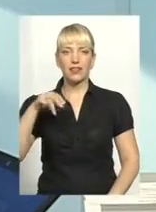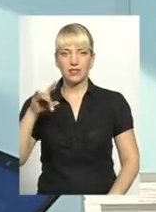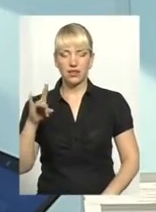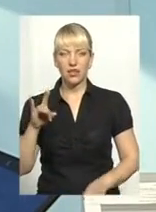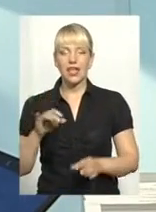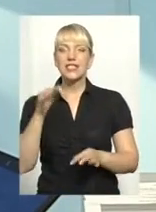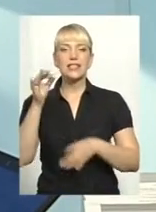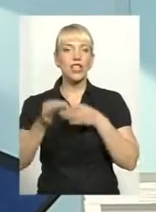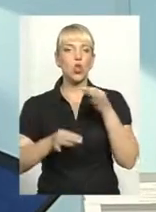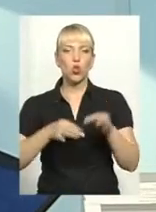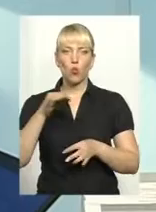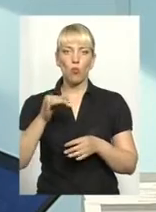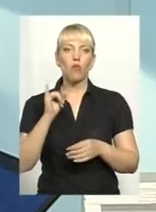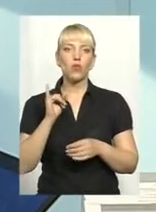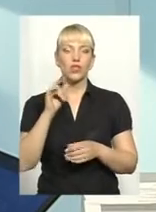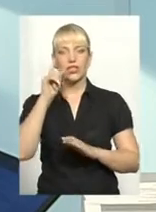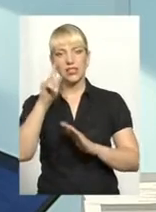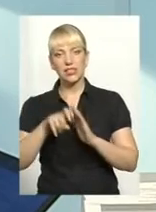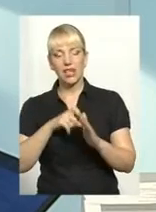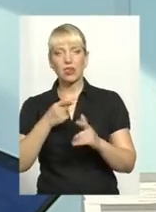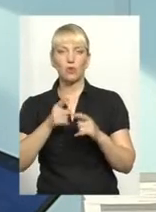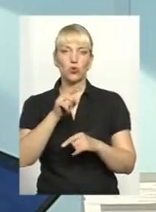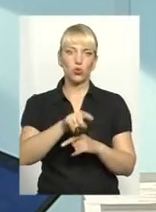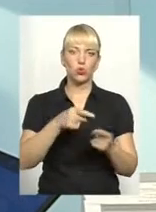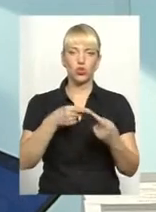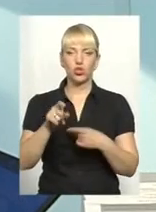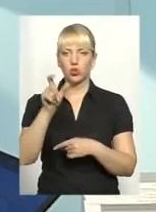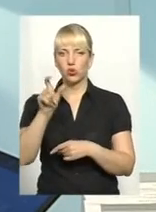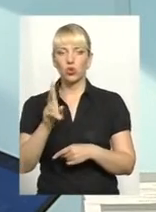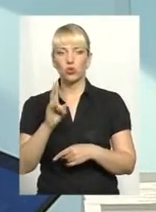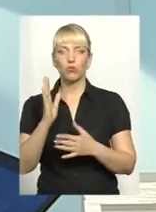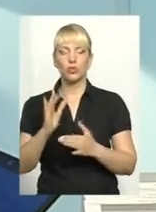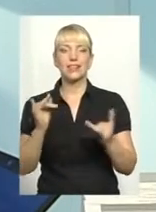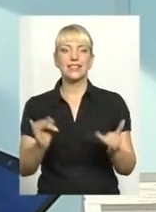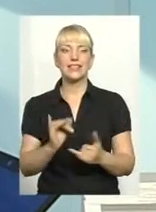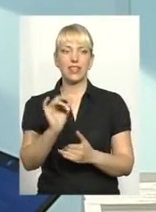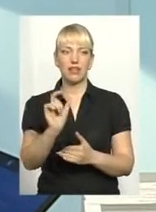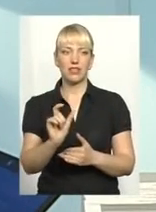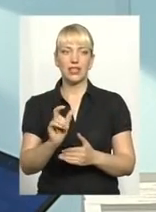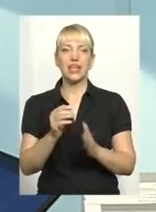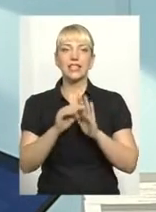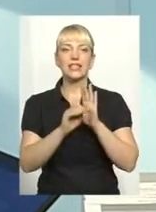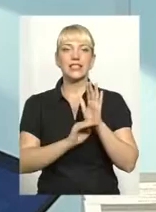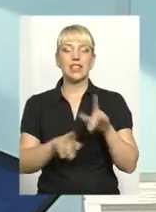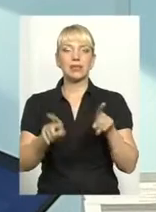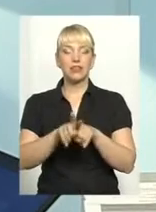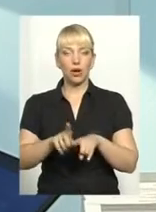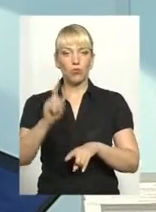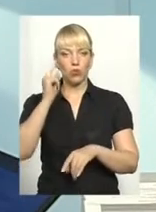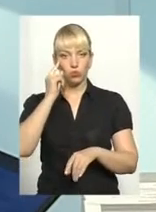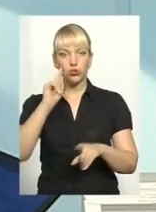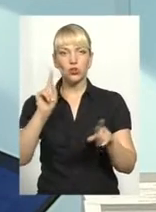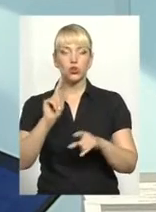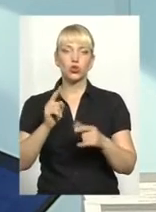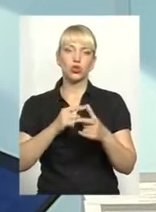дізнатися про ту чи іншу посадову особу, яка буде його цікавити. Тобто, система продумана таким чином, що